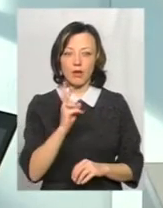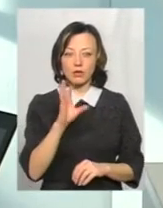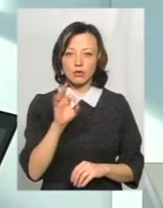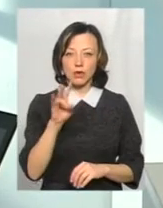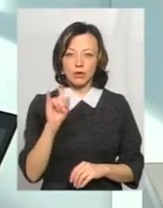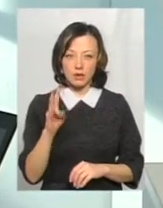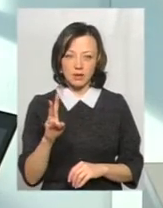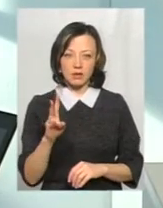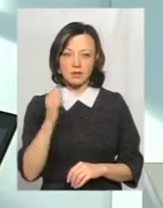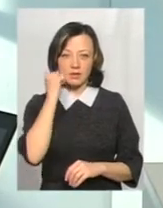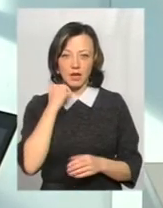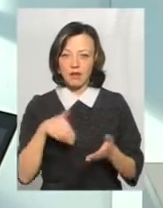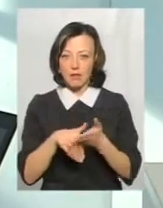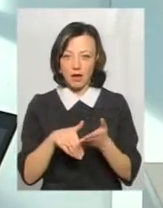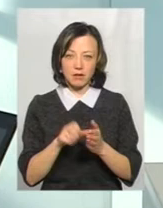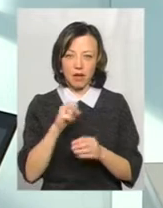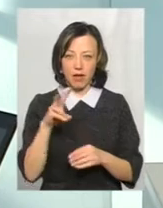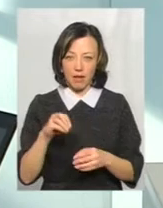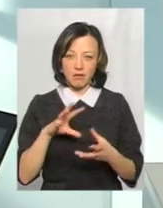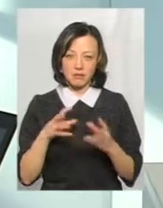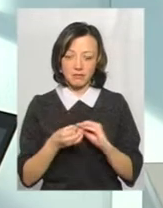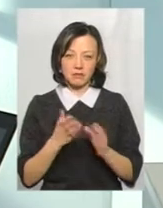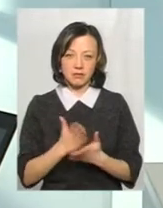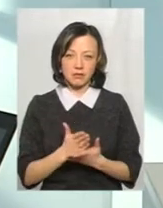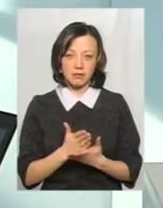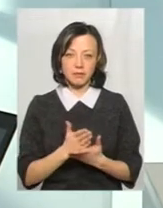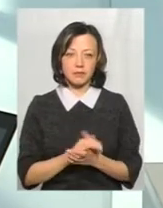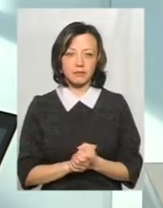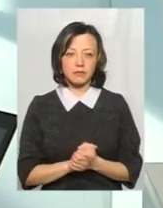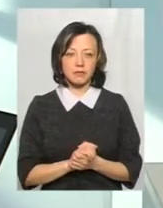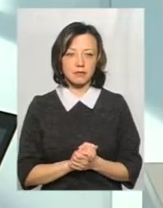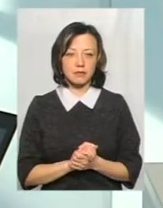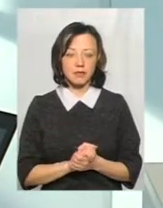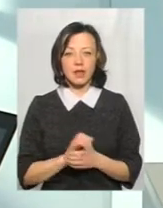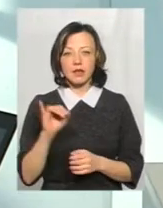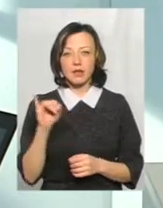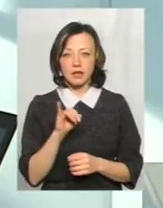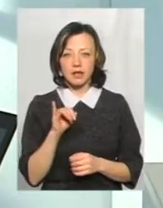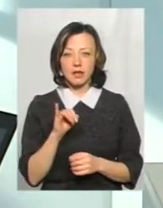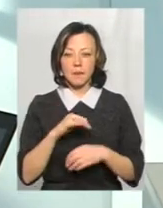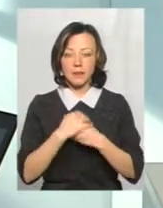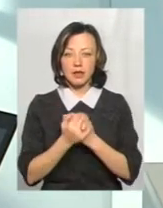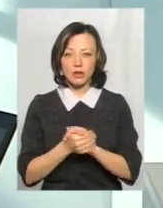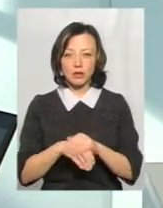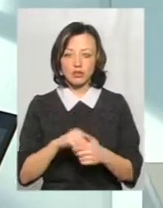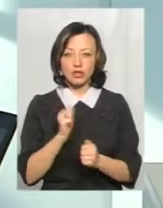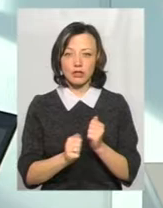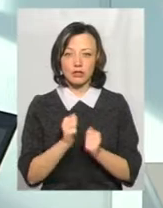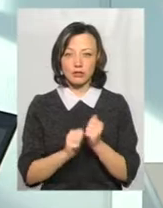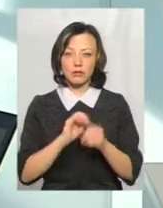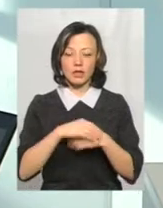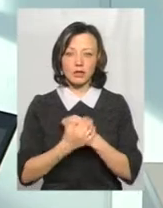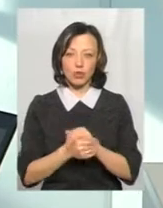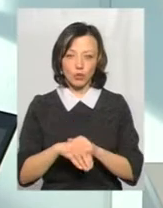старий спосіб, але він ефективний. І мити руки, найчастіше мити